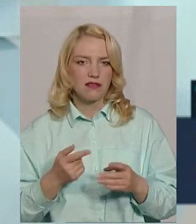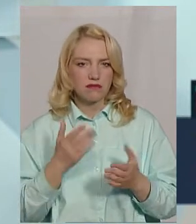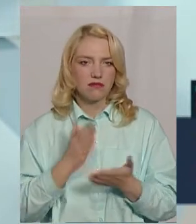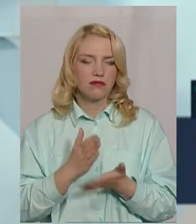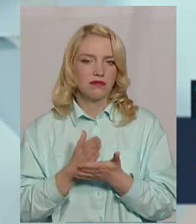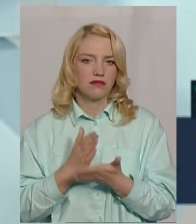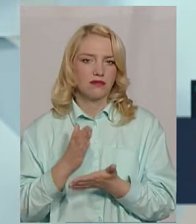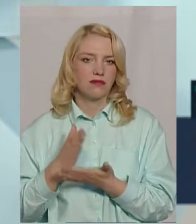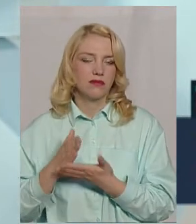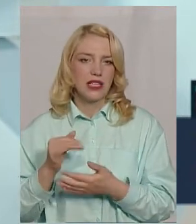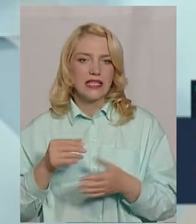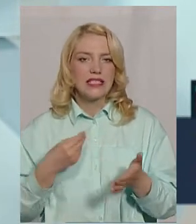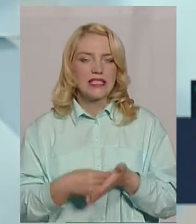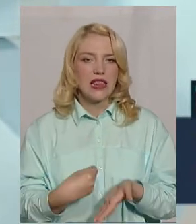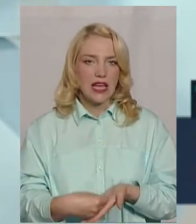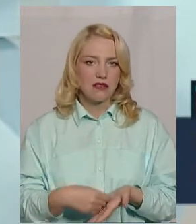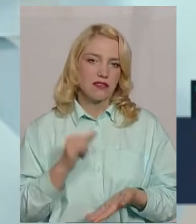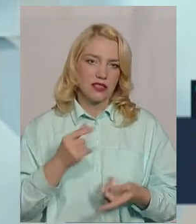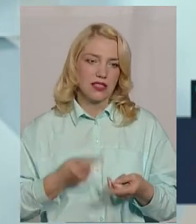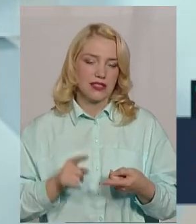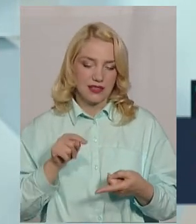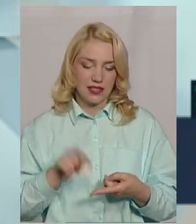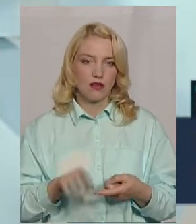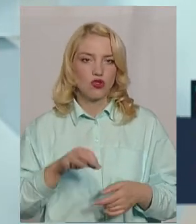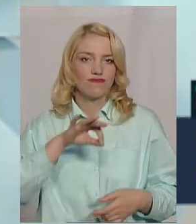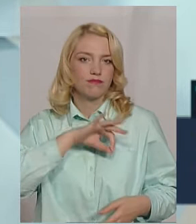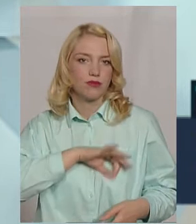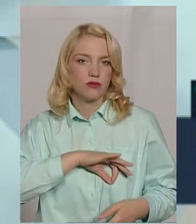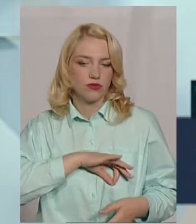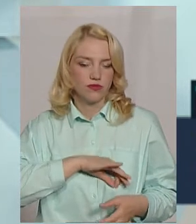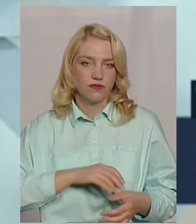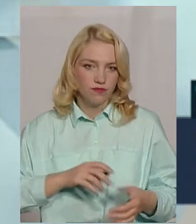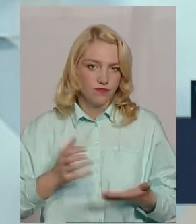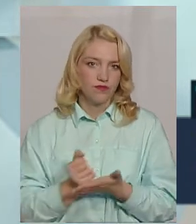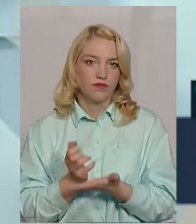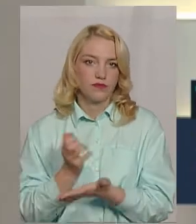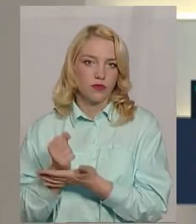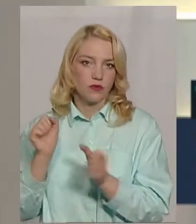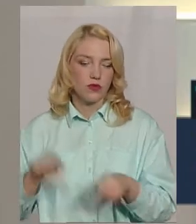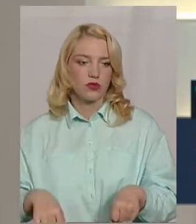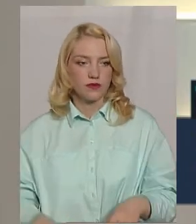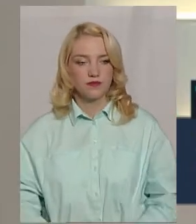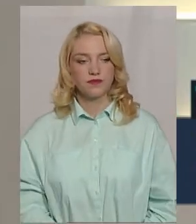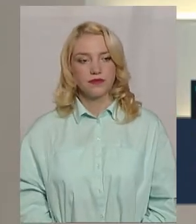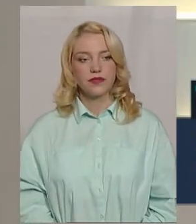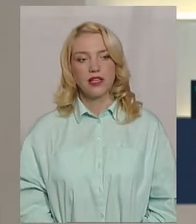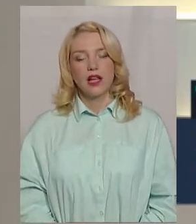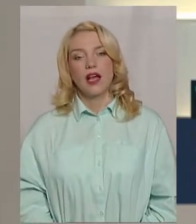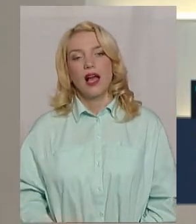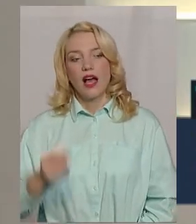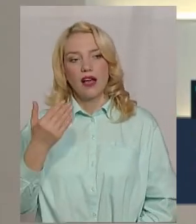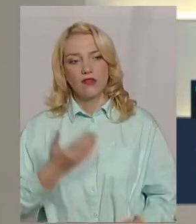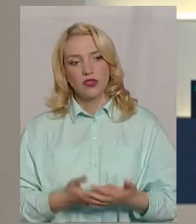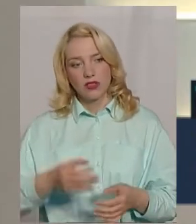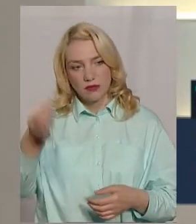І з них можна отримати саме великий зиск, саме витворюючі ці культури. А от пригадаєте,